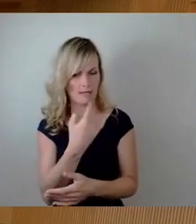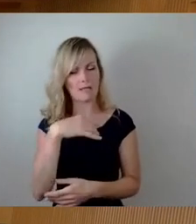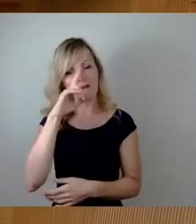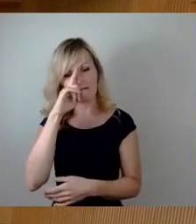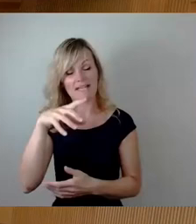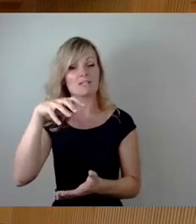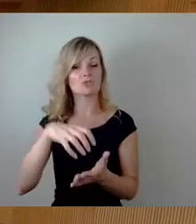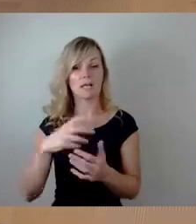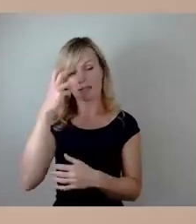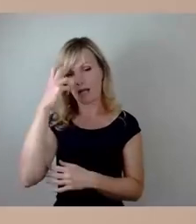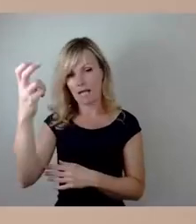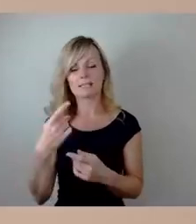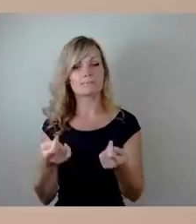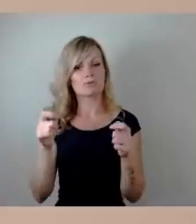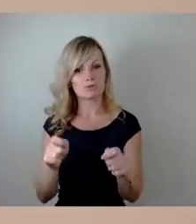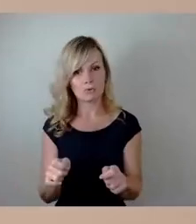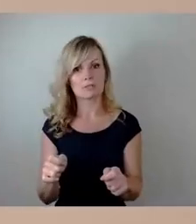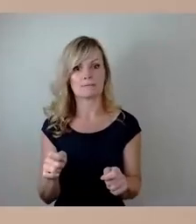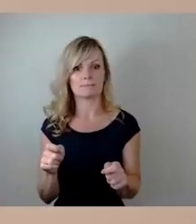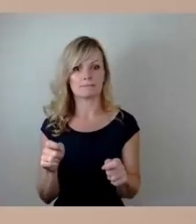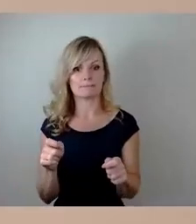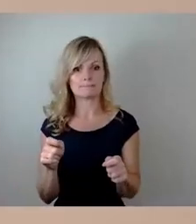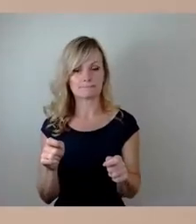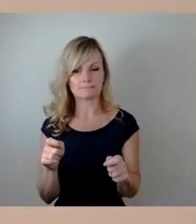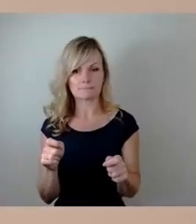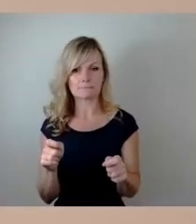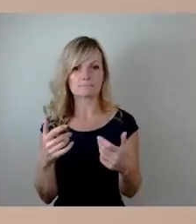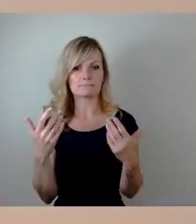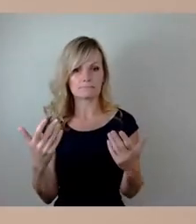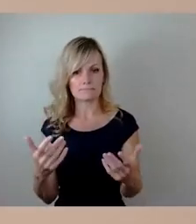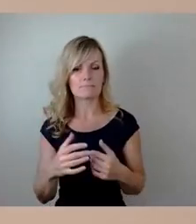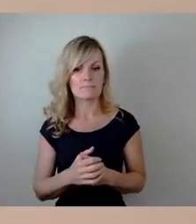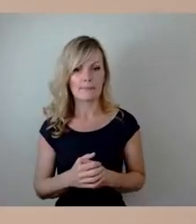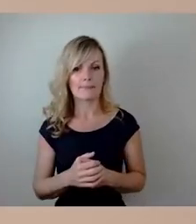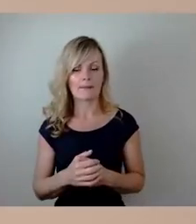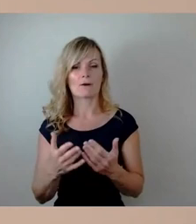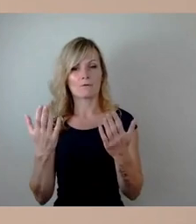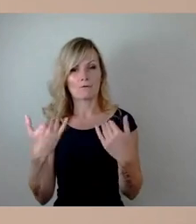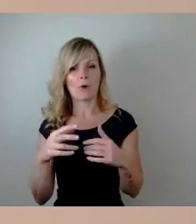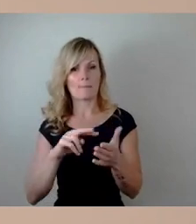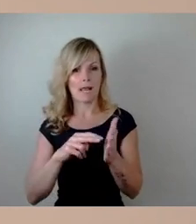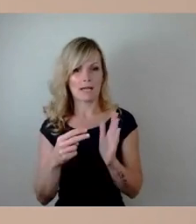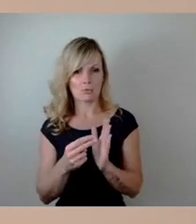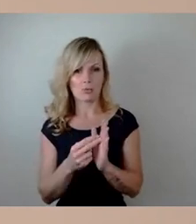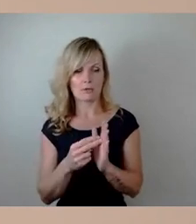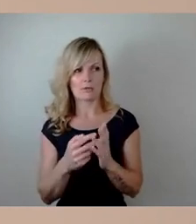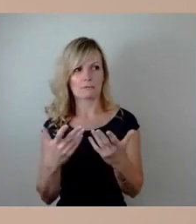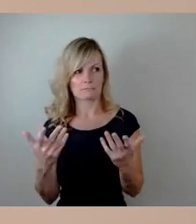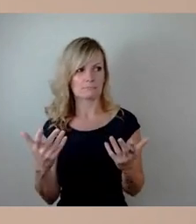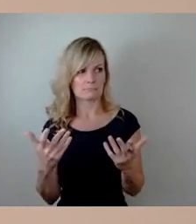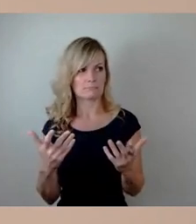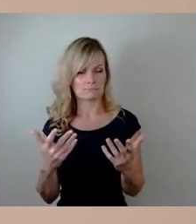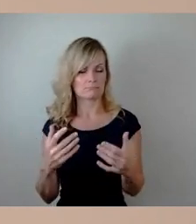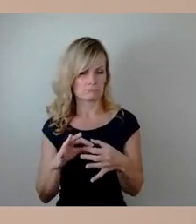zunächst auf Ebene der Vorplanung erfolgt. Das heißt, die Bauvorlage, nicht die